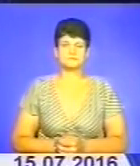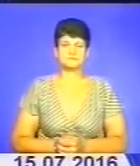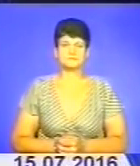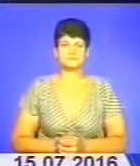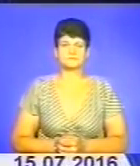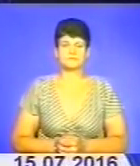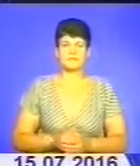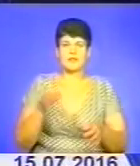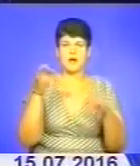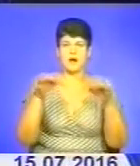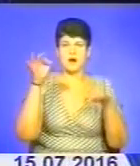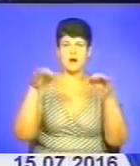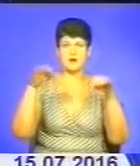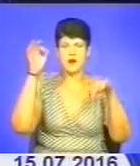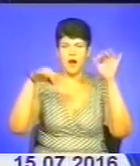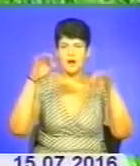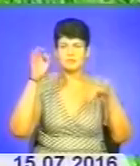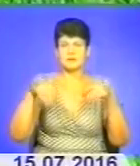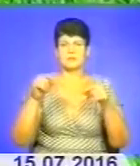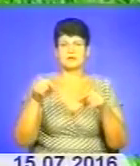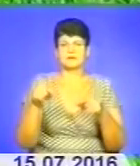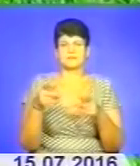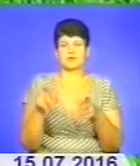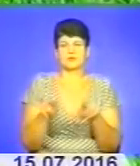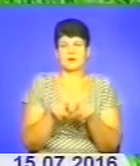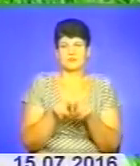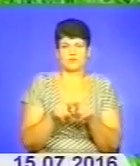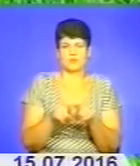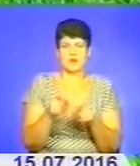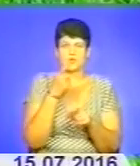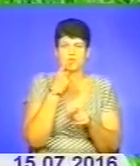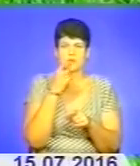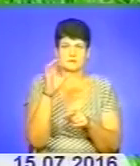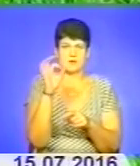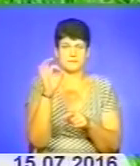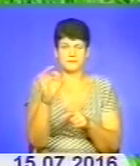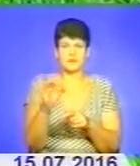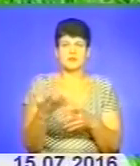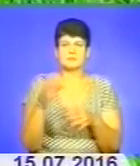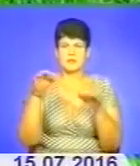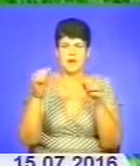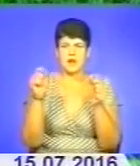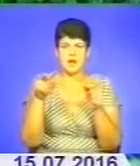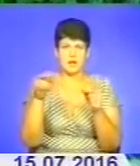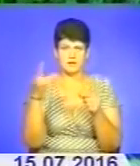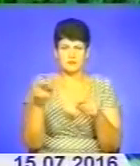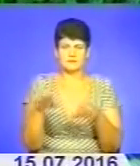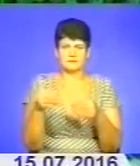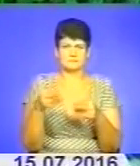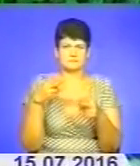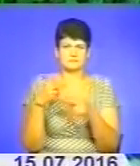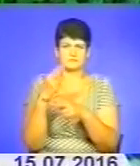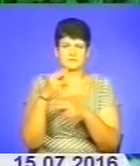Град величиною з куряча яйце випав у четвер у Бережанському та Кузівському районах. Шматки льоду завдали чималої шкоди